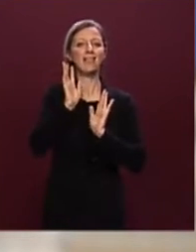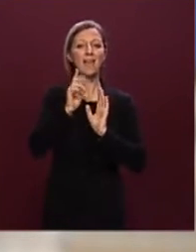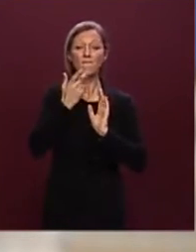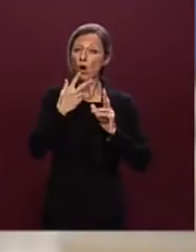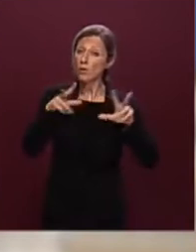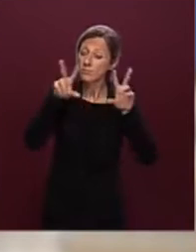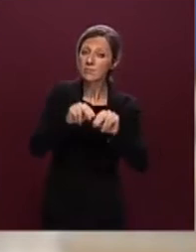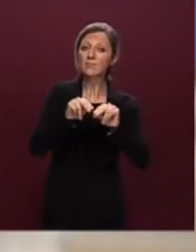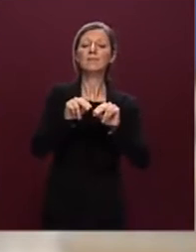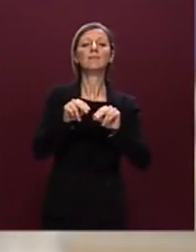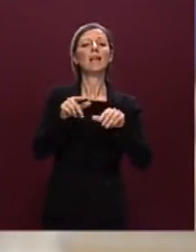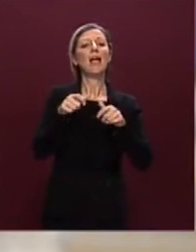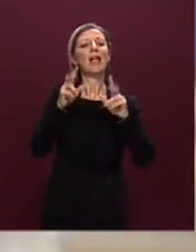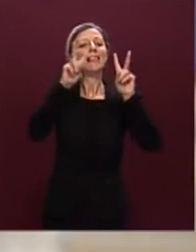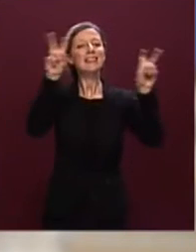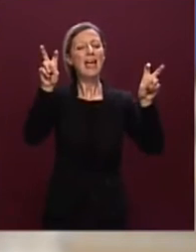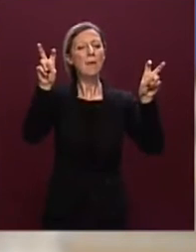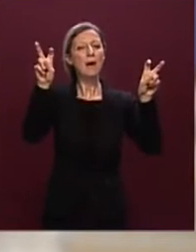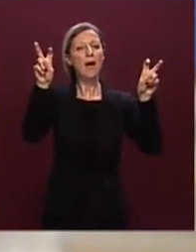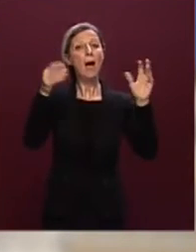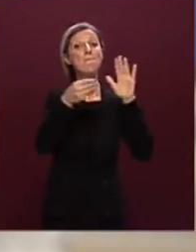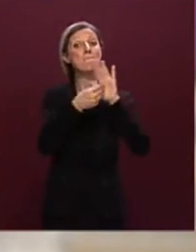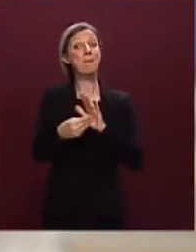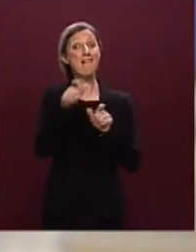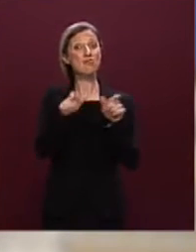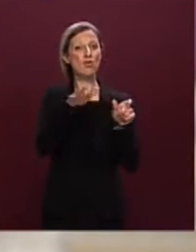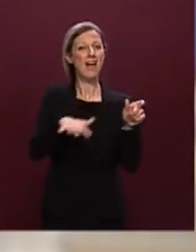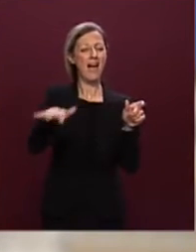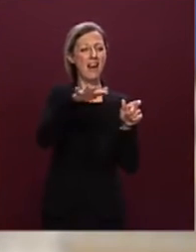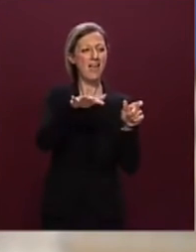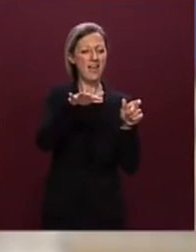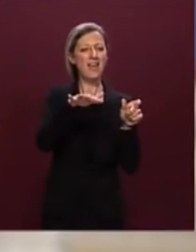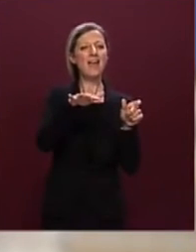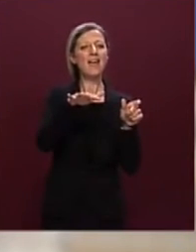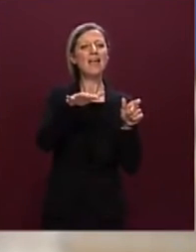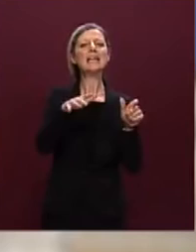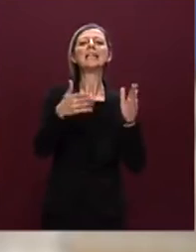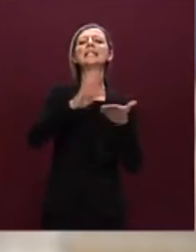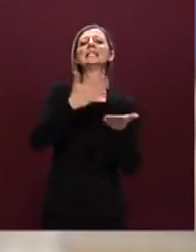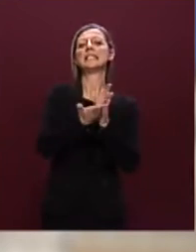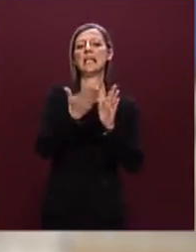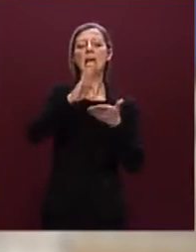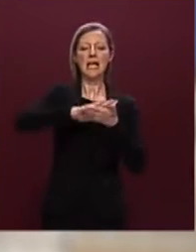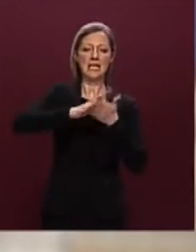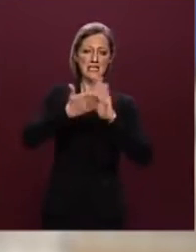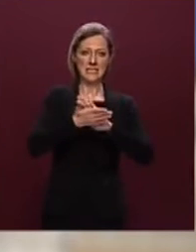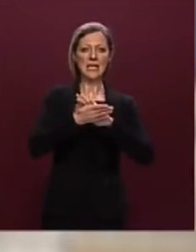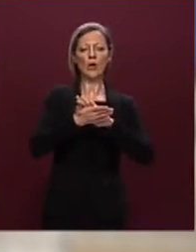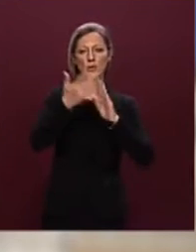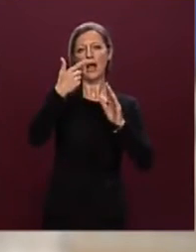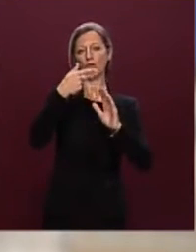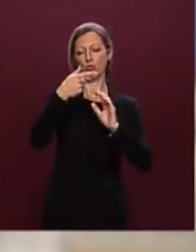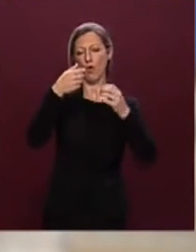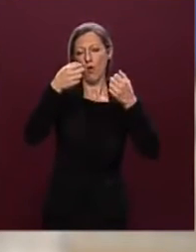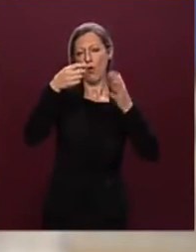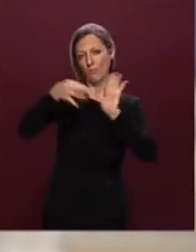stabilizzazione del personale questione sollevata dai sindacati in sede di cabina di regia precedentemente